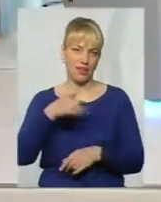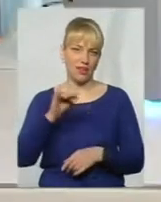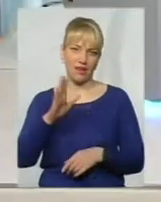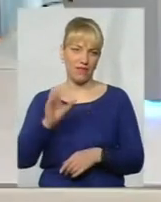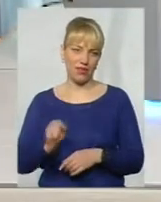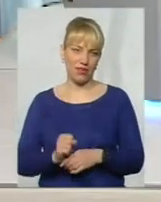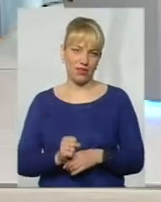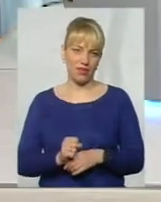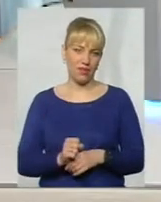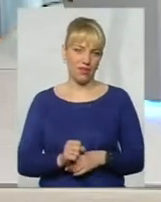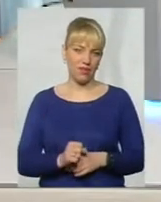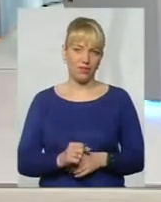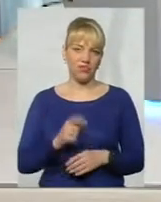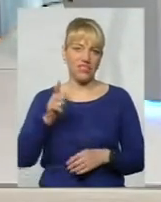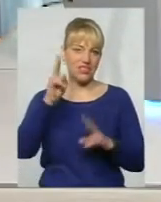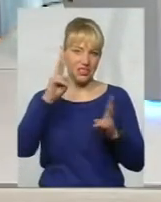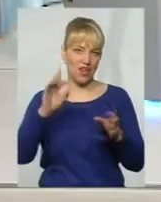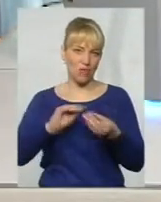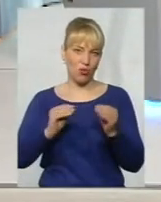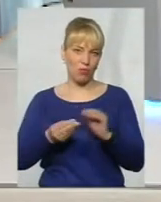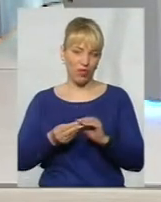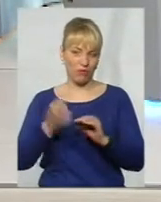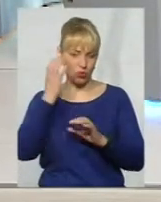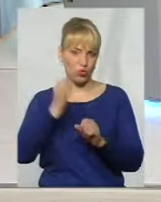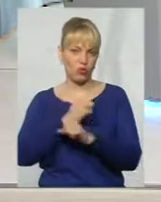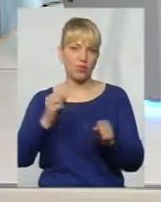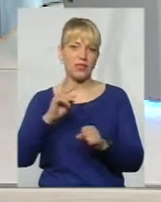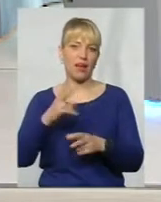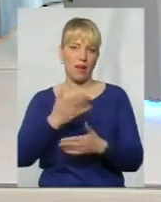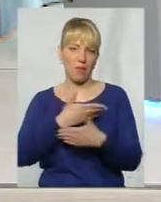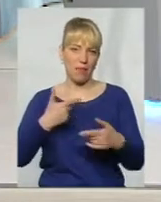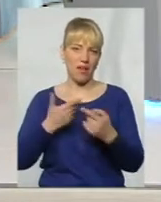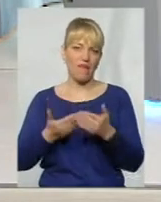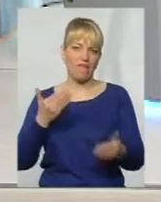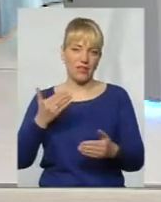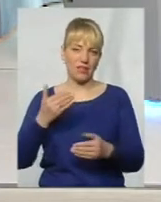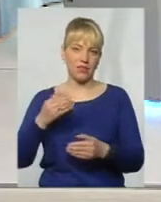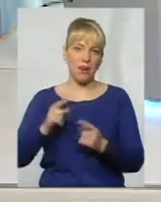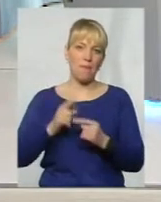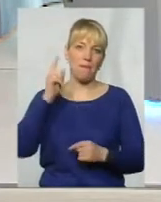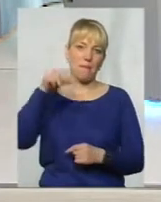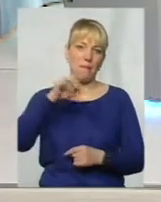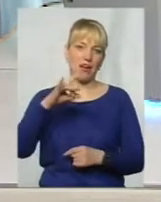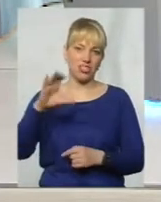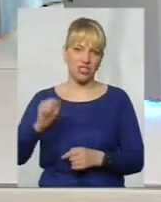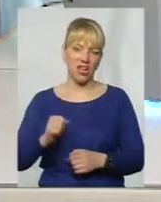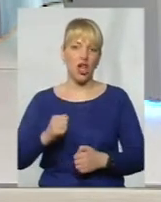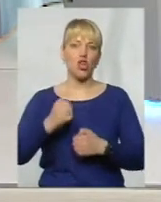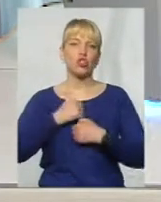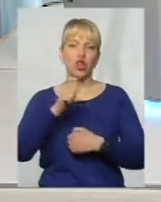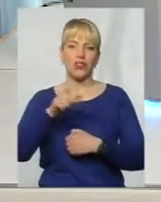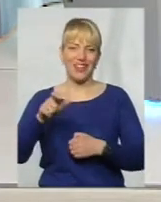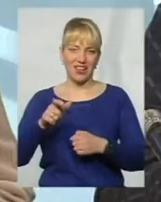Від проблем Чорнобильських, як ми від Марса. Солдати, срокової служби, які були